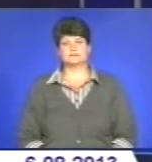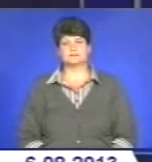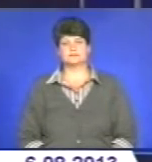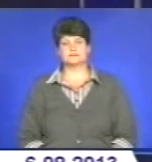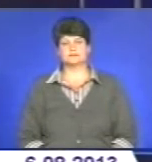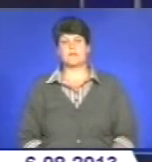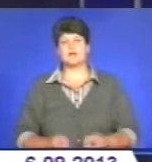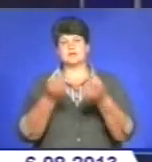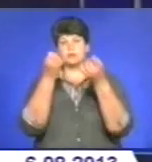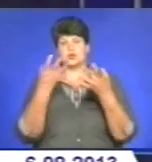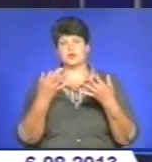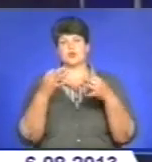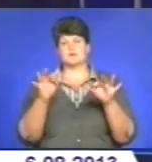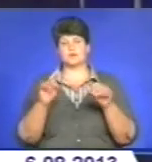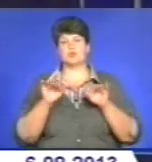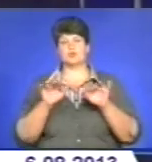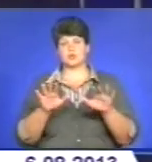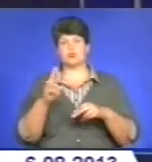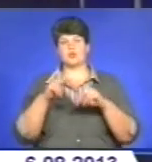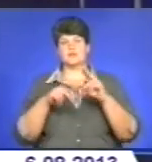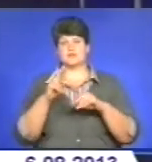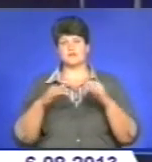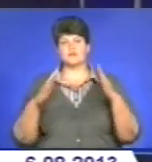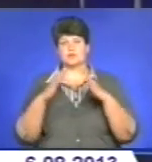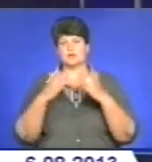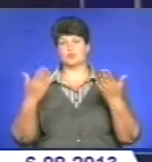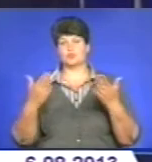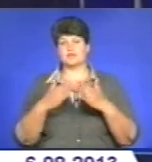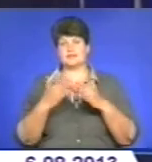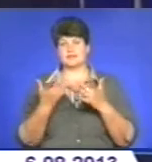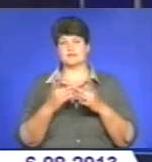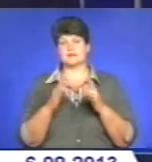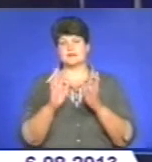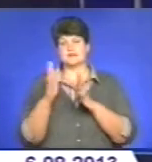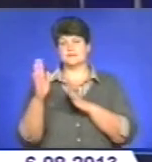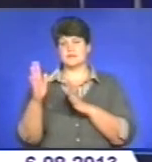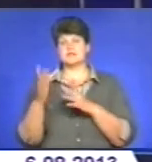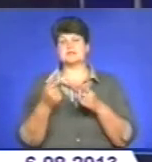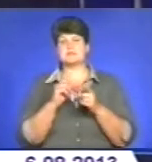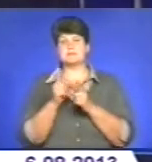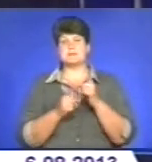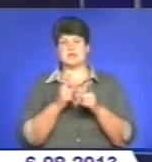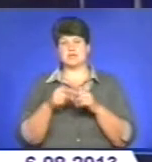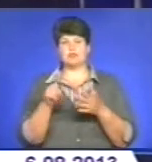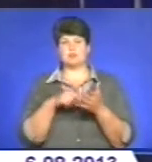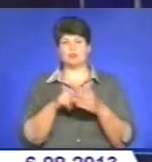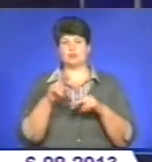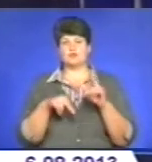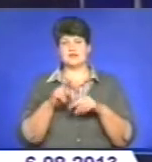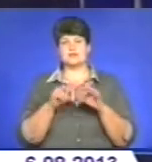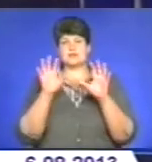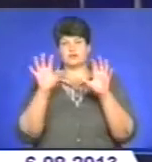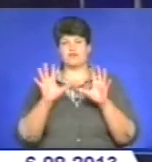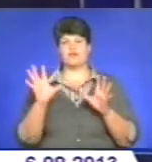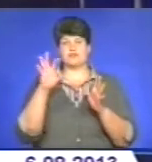Спрощено дозвільну процедуру будівництва житлових будинків садибного типу. Зміни у містобудівне законодавство внесено